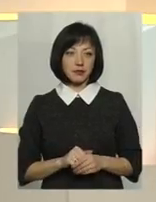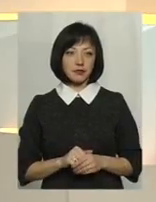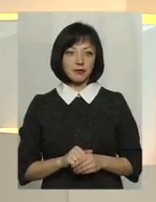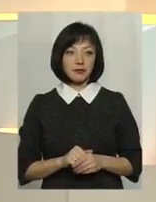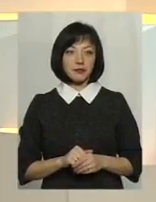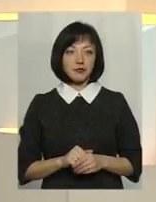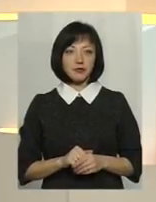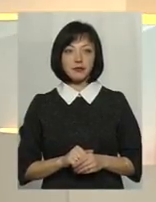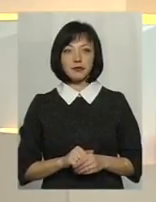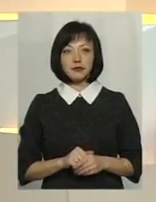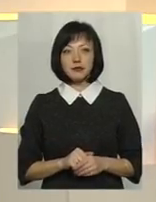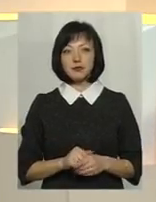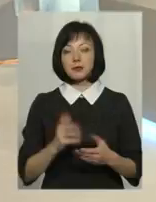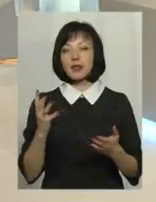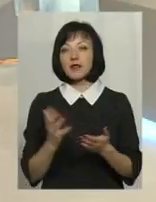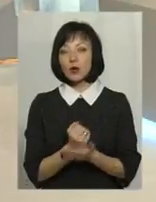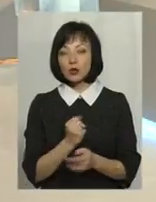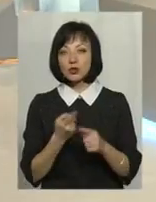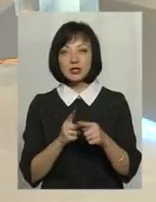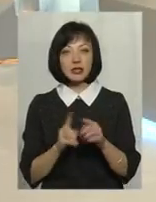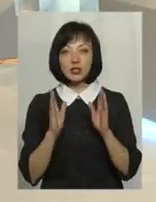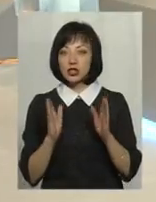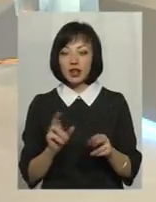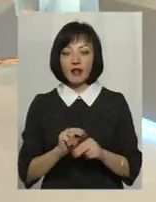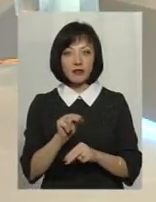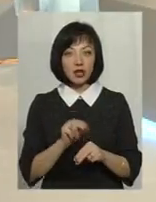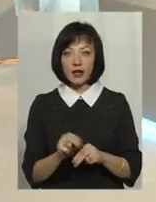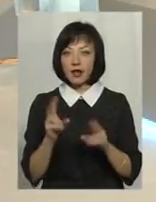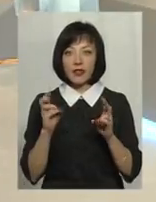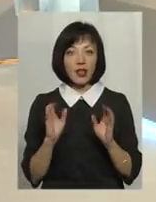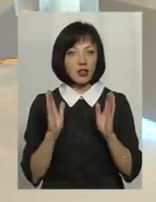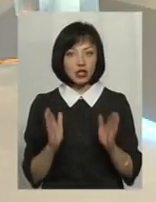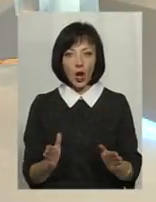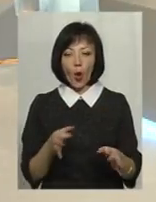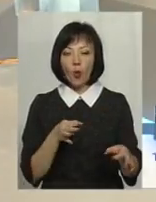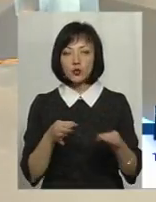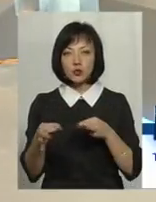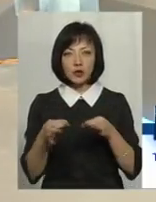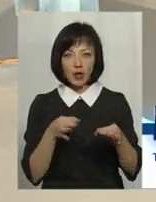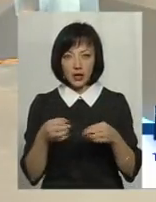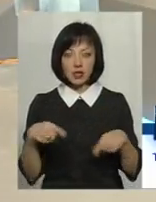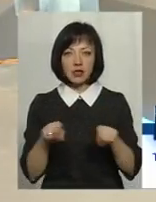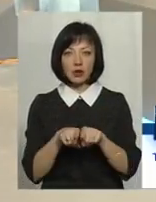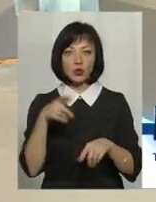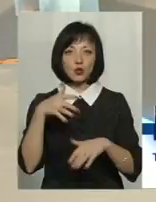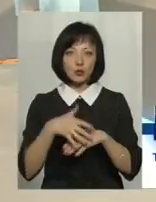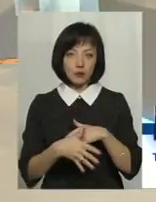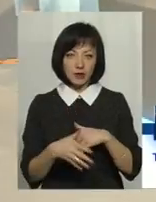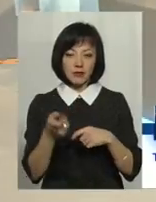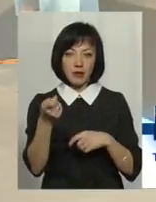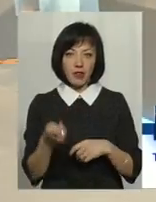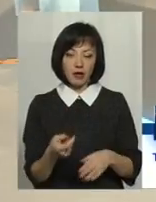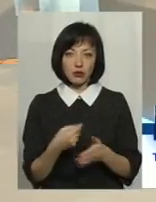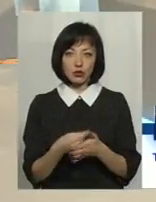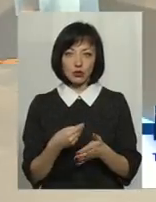Пане Васильове, виходить, що це буде не лише навчання, не лише консультація, я так розумію, за символічну суму, так?